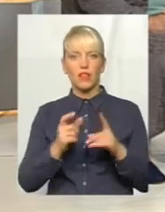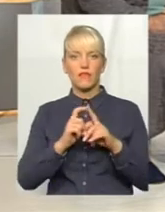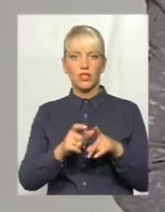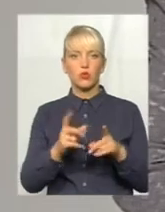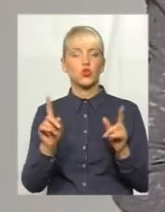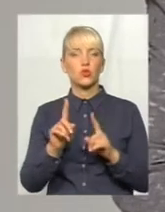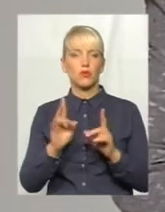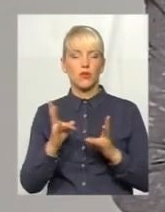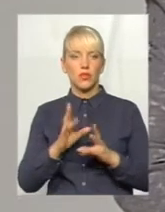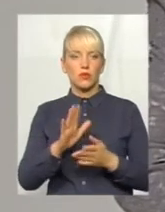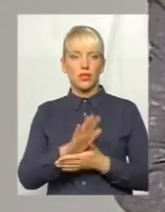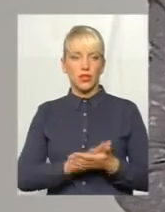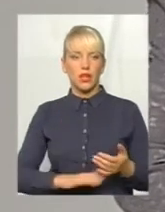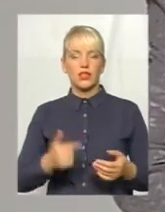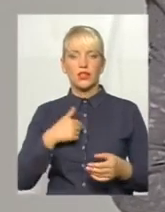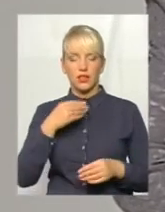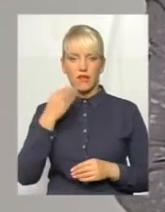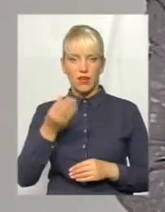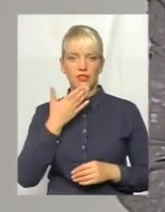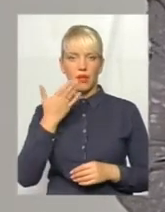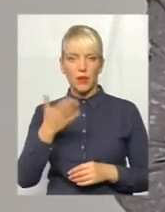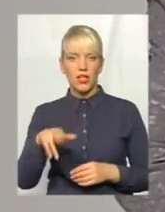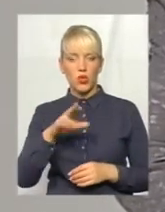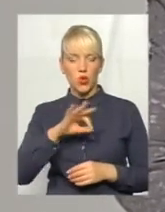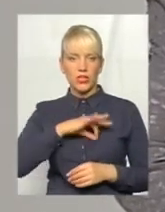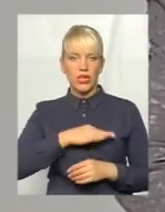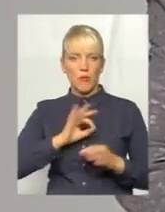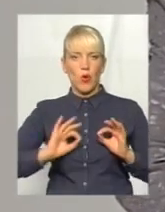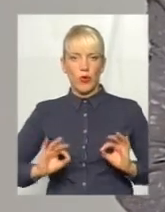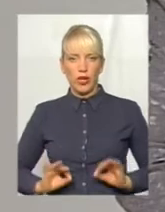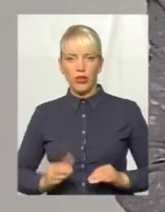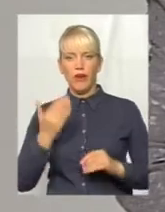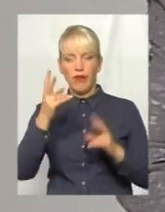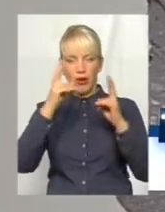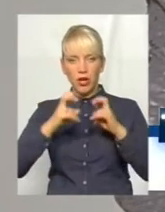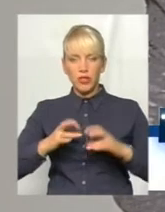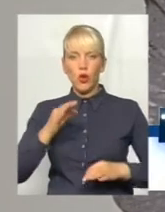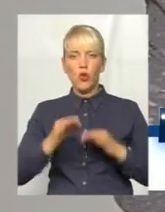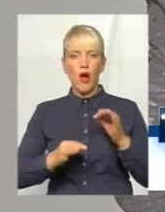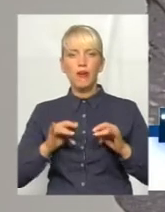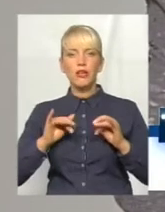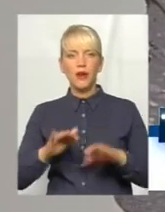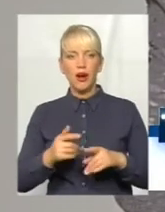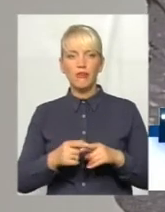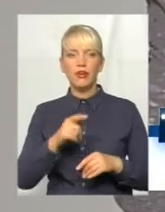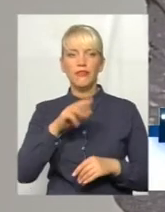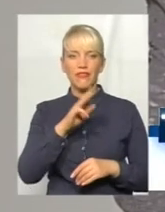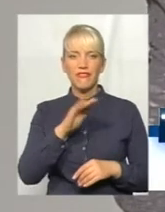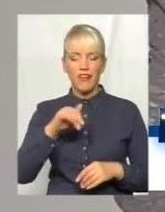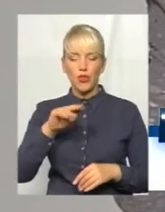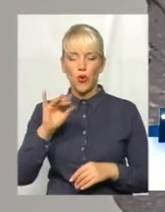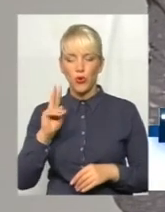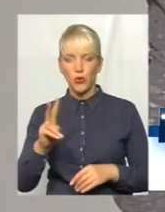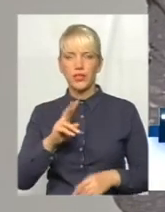Так, я давала запитання до слідчого прокуратури. Кажу, ви розслідували судову справу Федору Кіне Миколаївні і судову